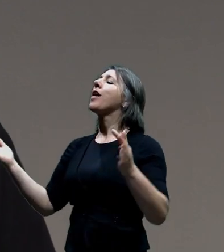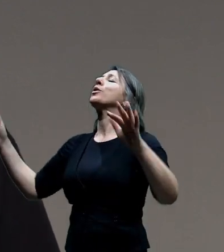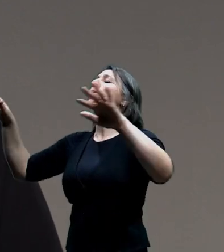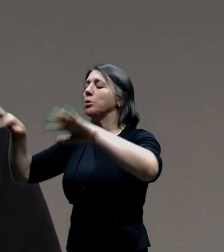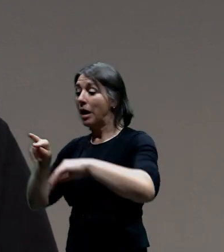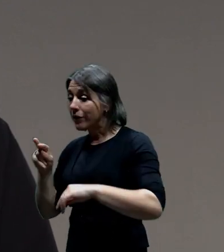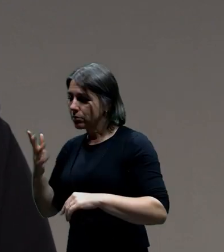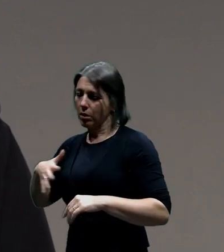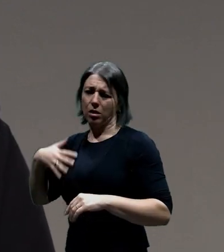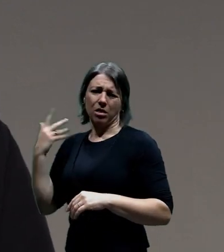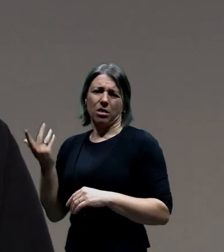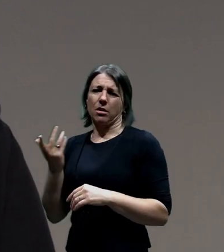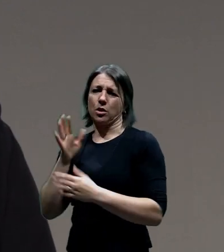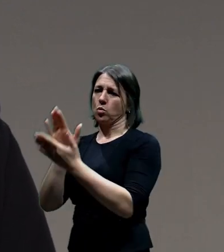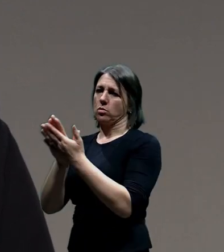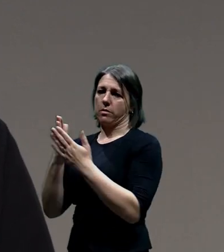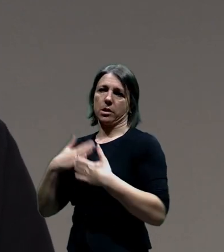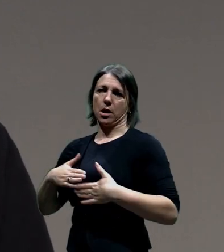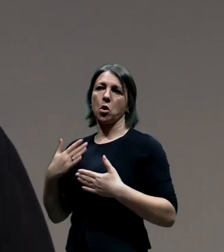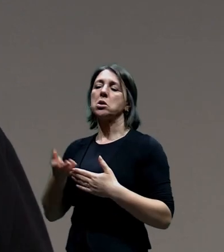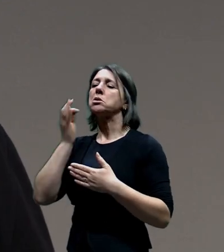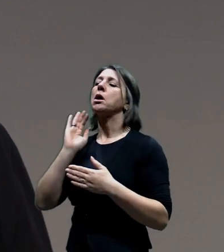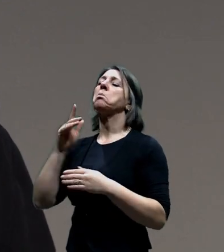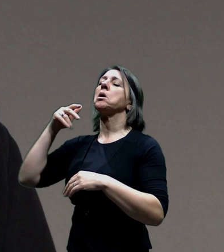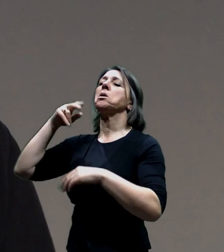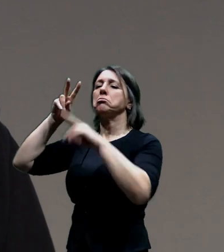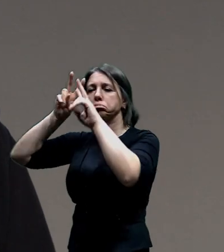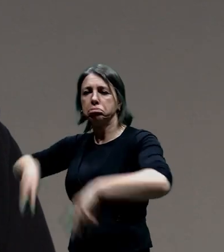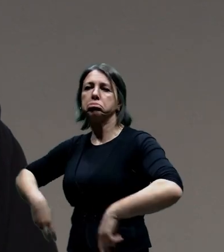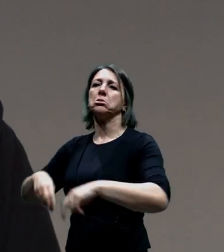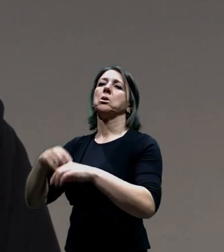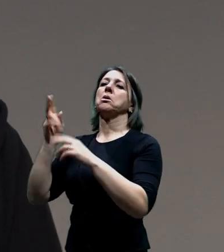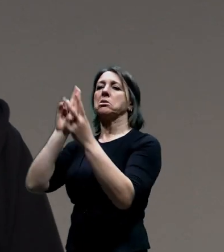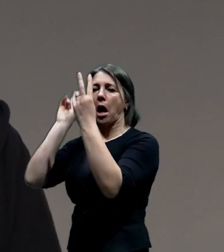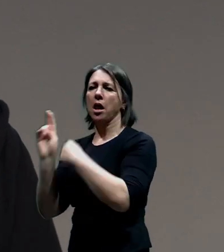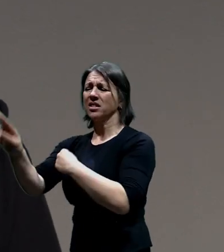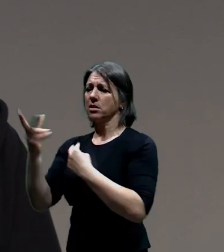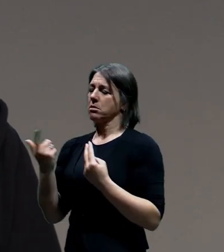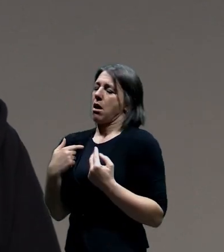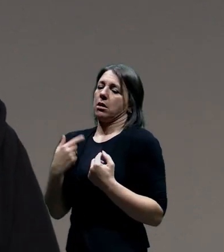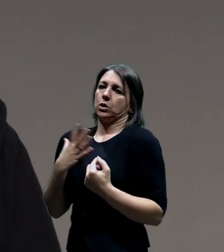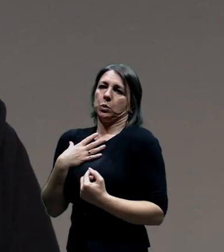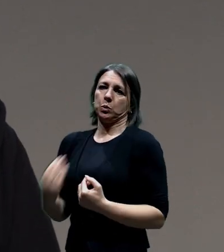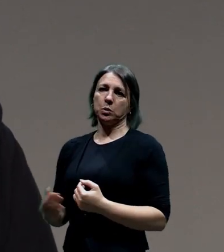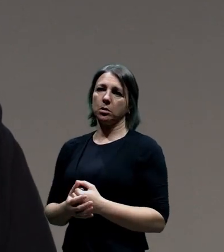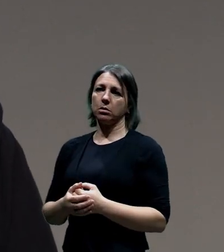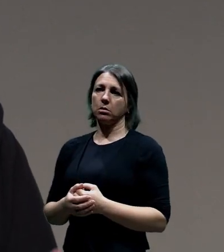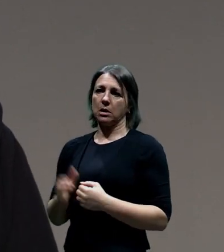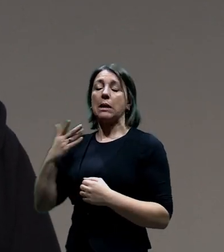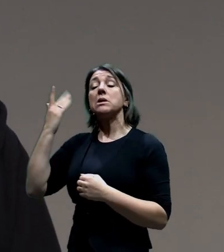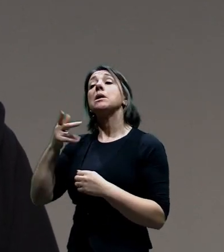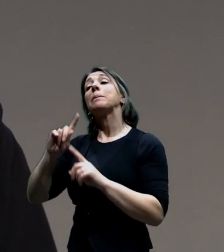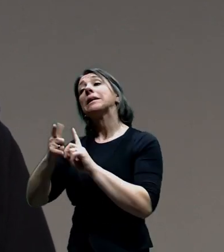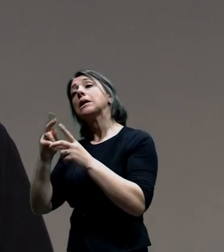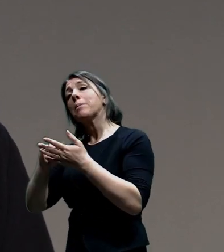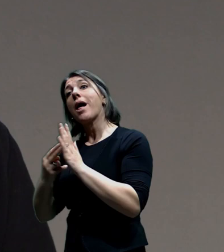to něco úžasného a přijít o to, vlastně, když ta dopravní stavba jde udělat v Lídnějc k té krajině, tak to